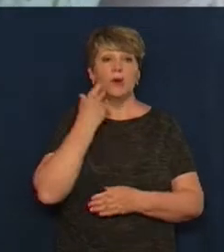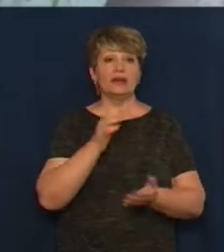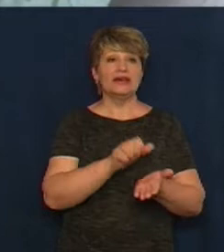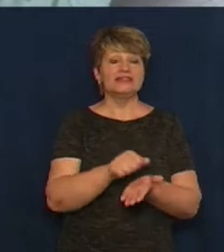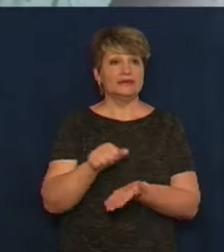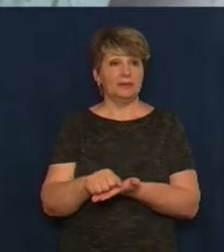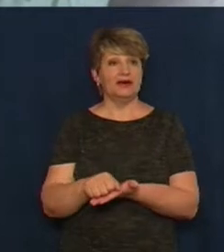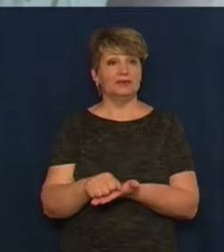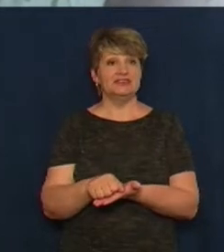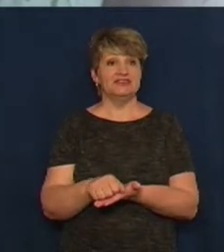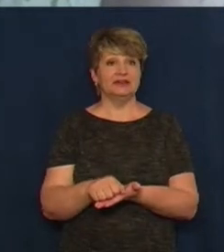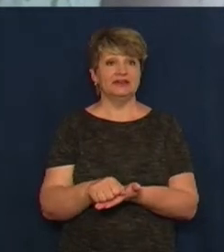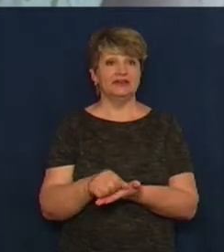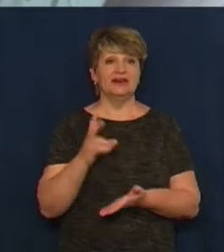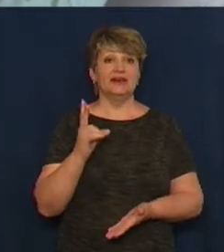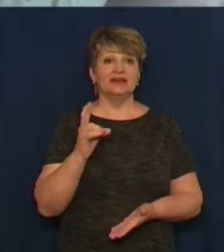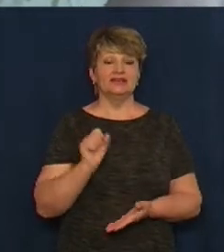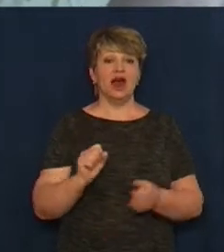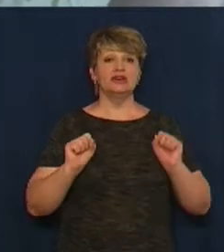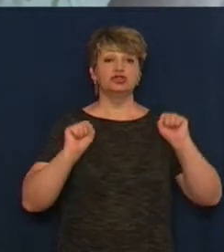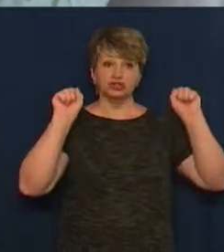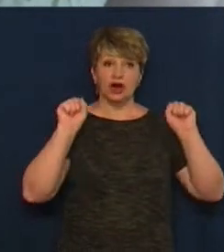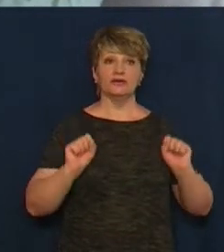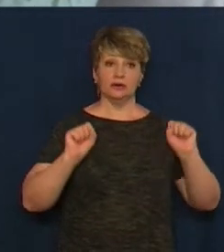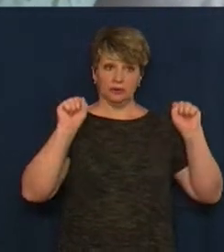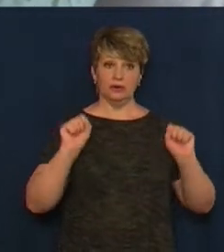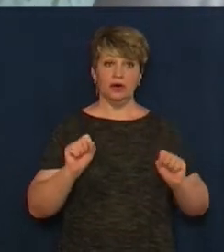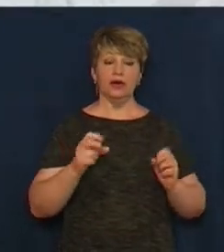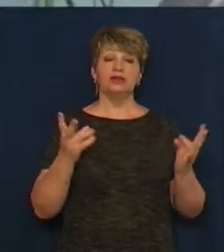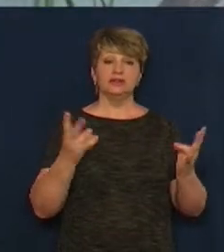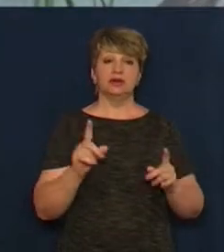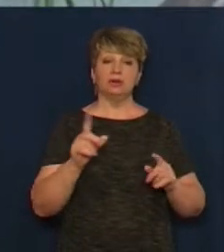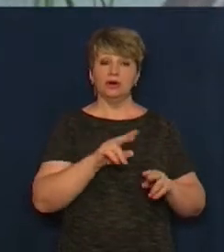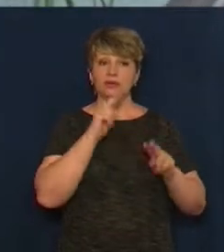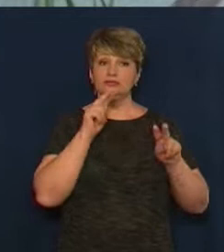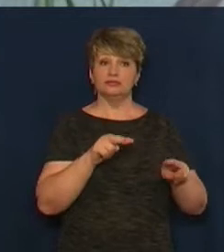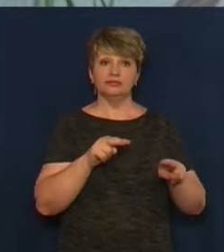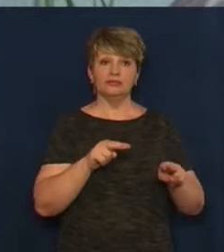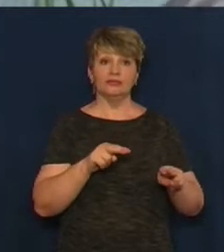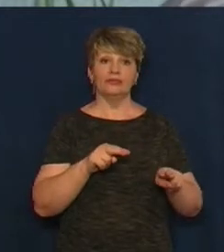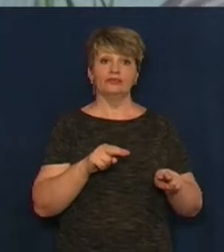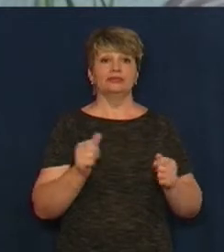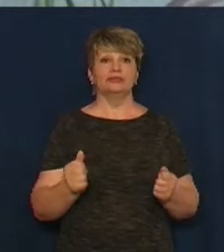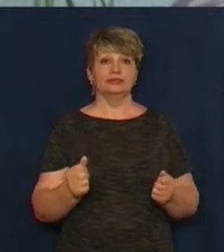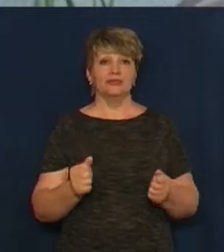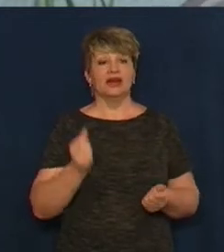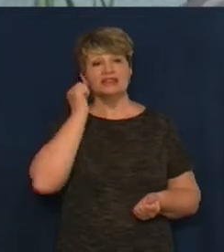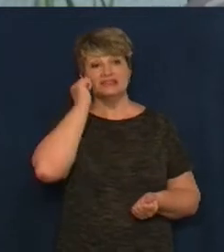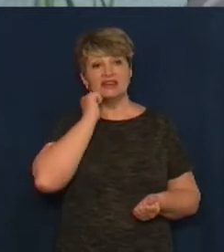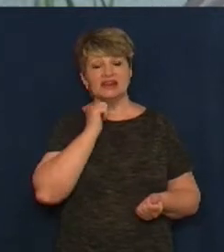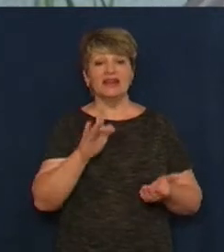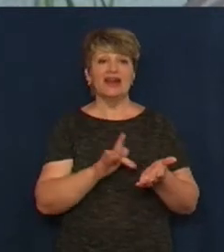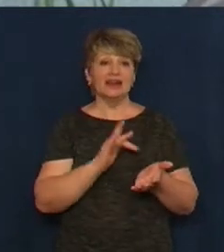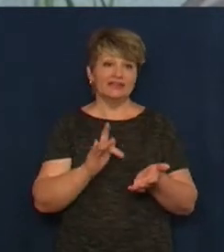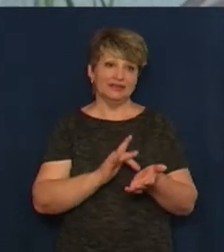штангою, треба, щоб була підстраховка. Прийняли стелажі, старі книги